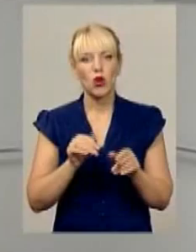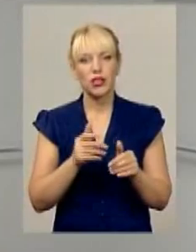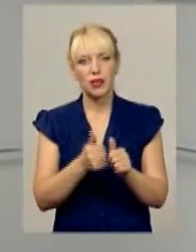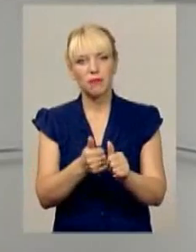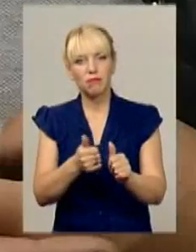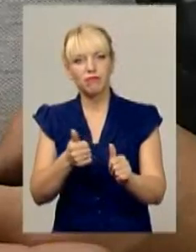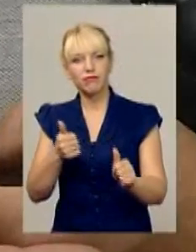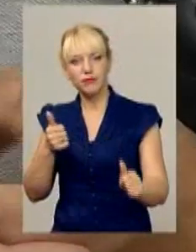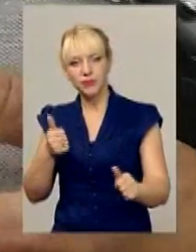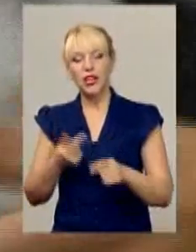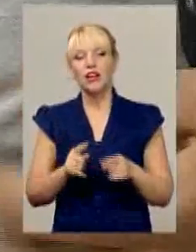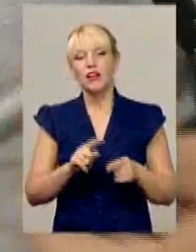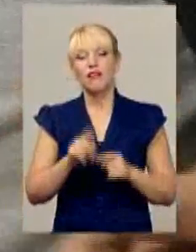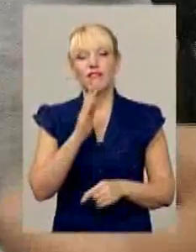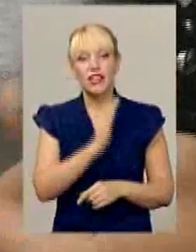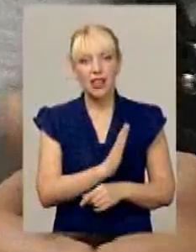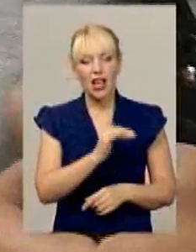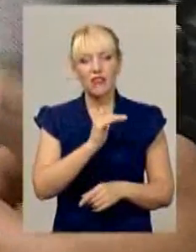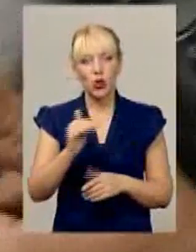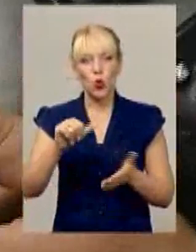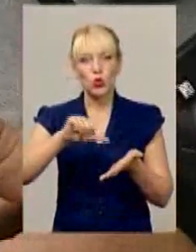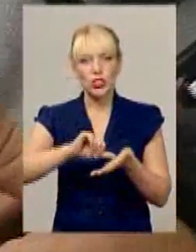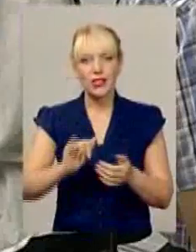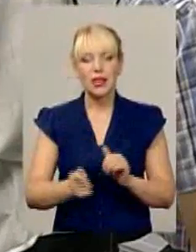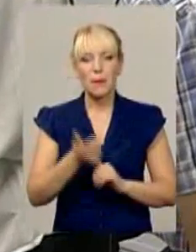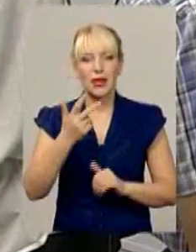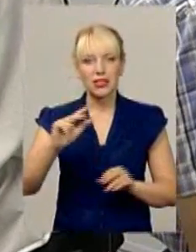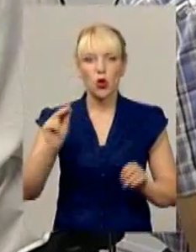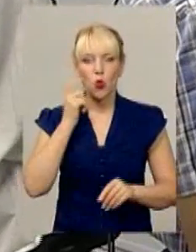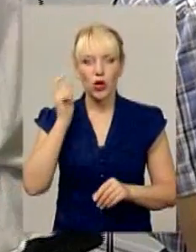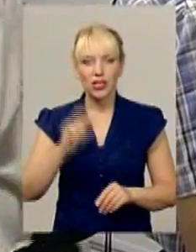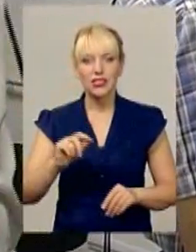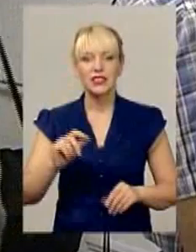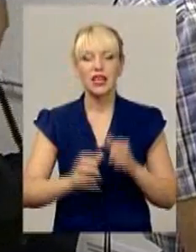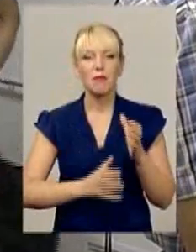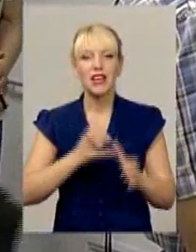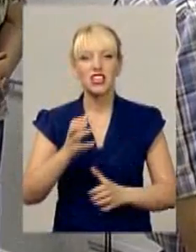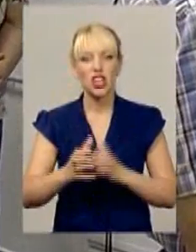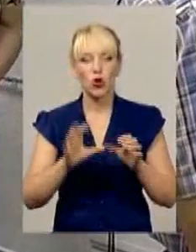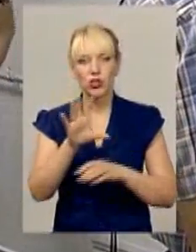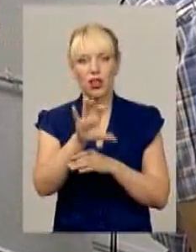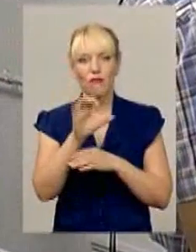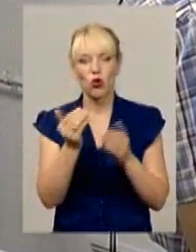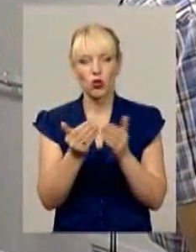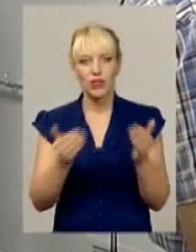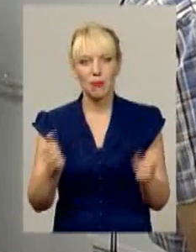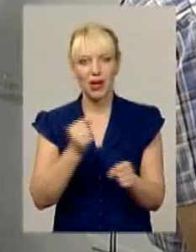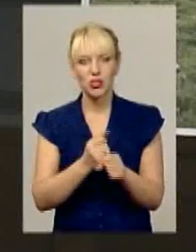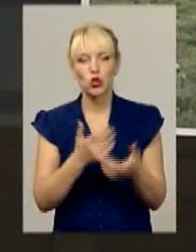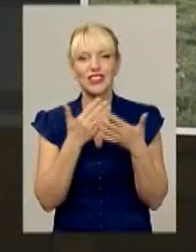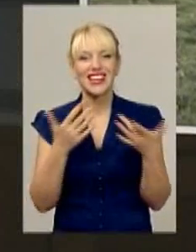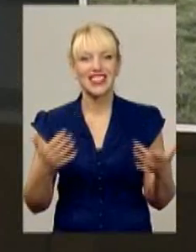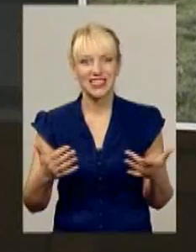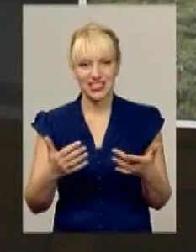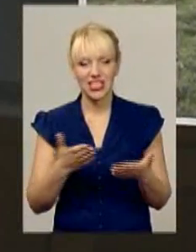відстані від будинку. Віталій Філімонов – учасник та призер українських та міжнародних фотовиставок. Працює у різних жанрах, але